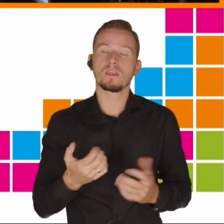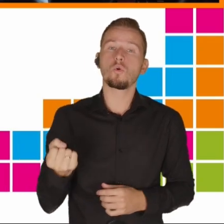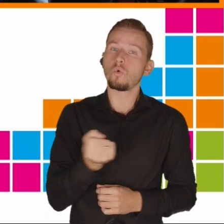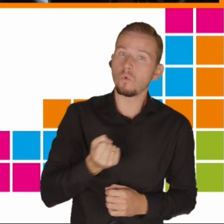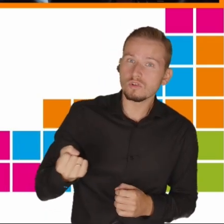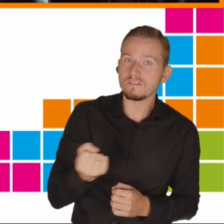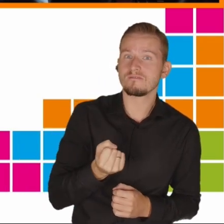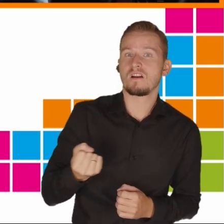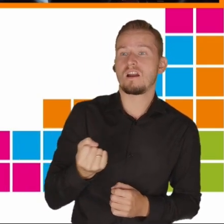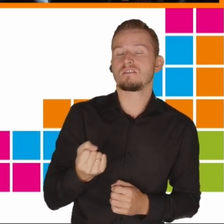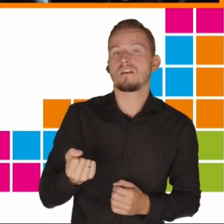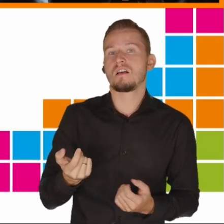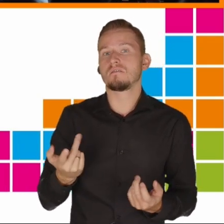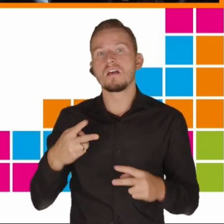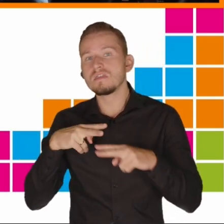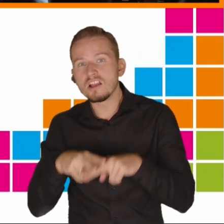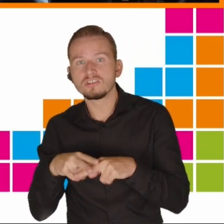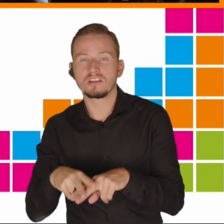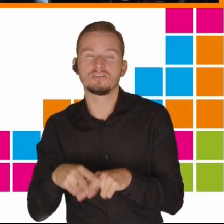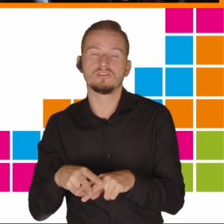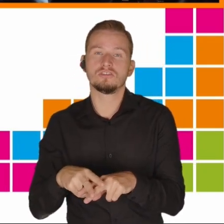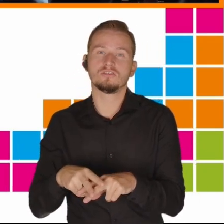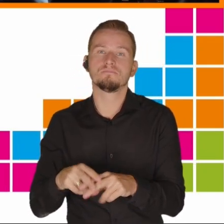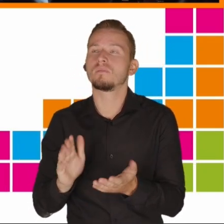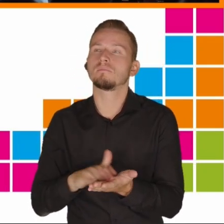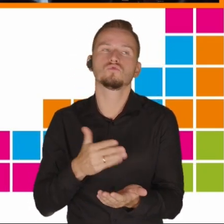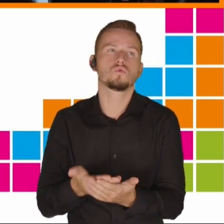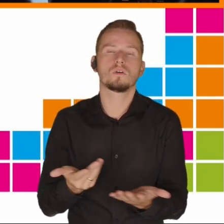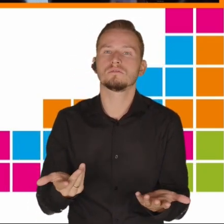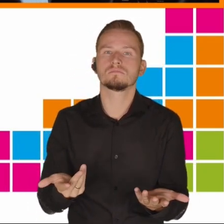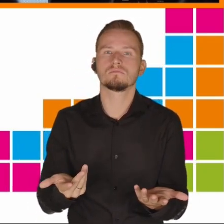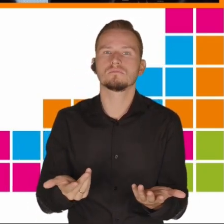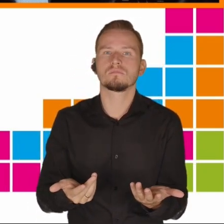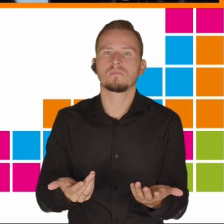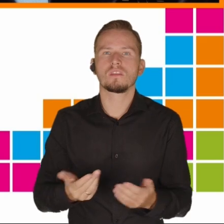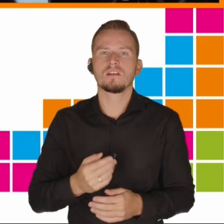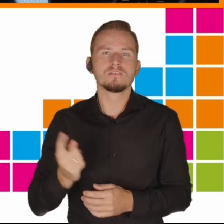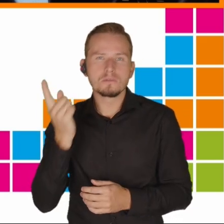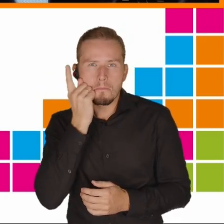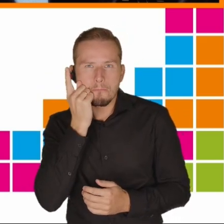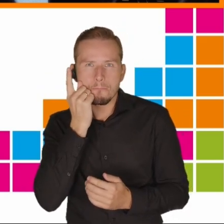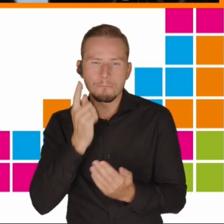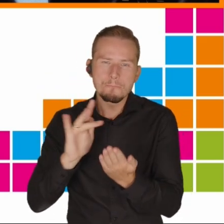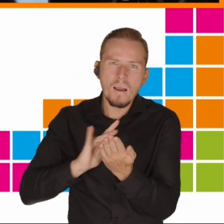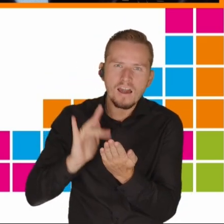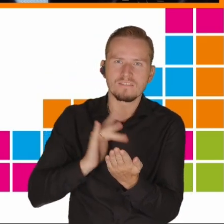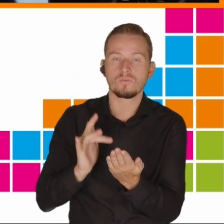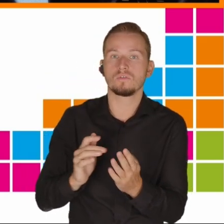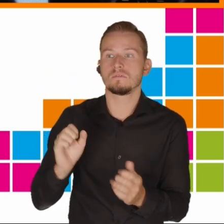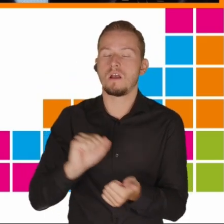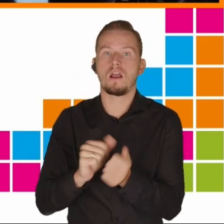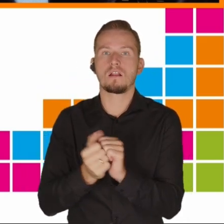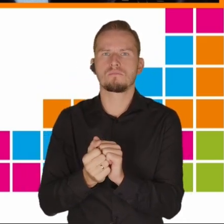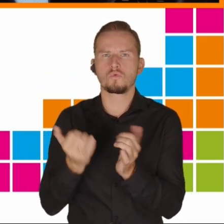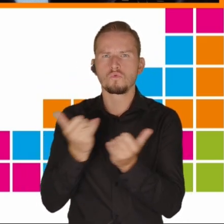narzędzi takich jak smartfon i urządzenia z dostępem